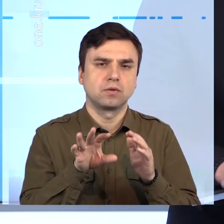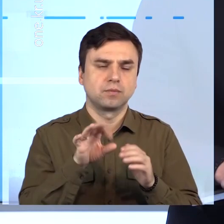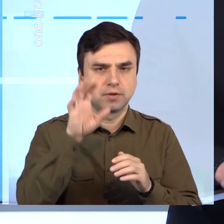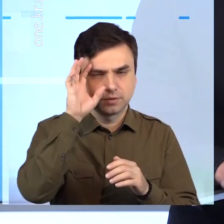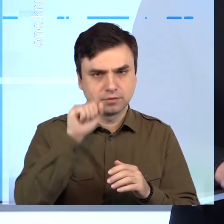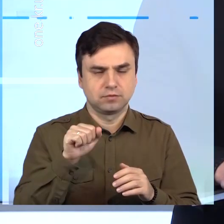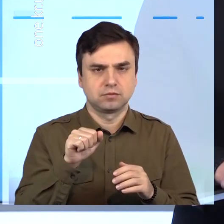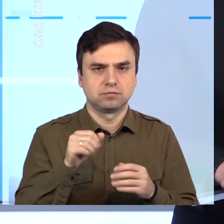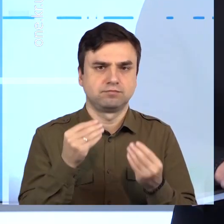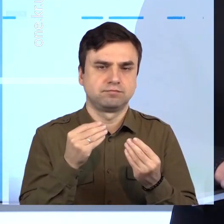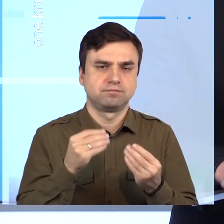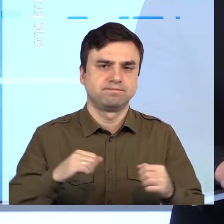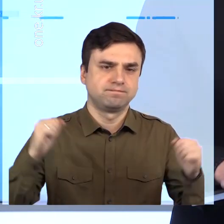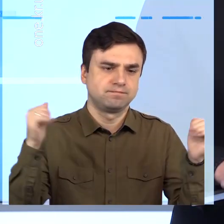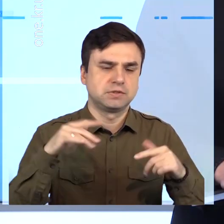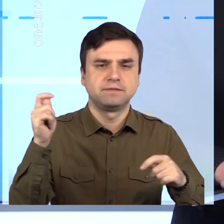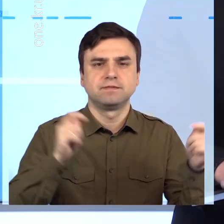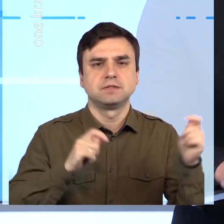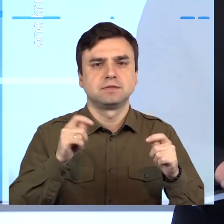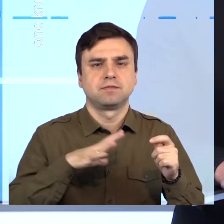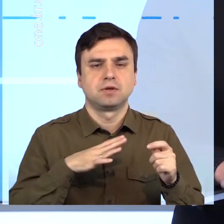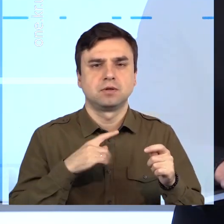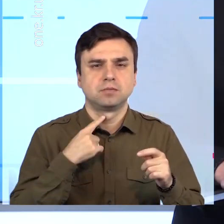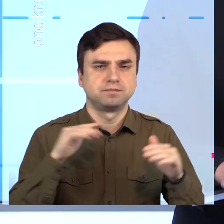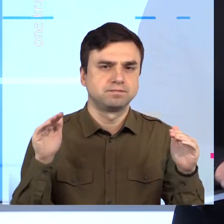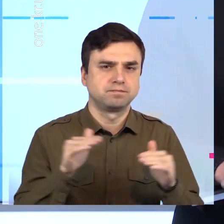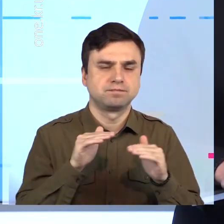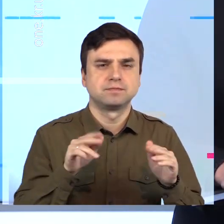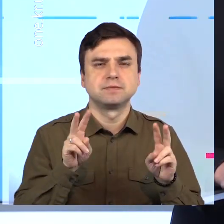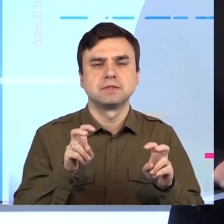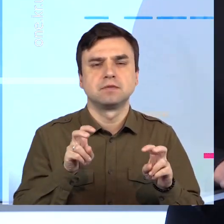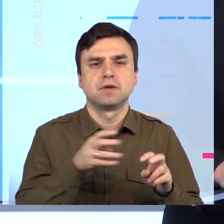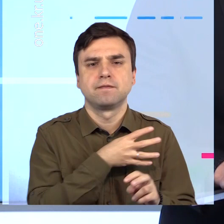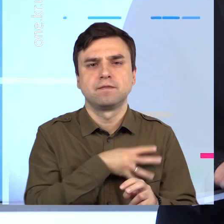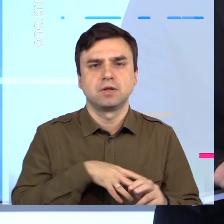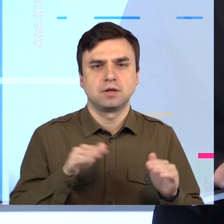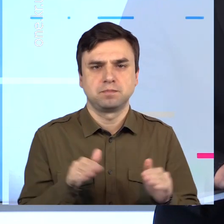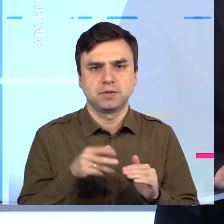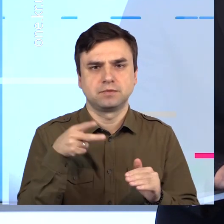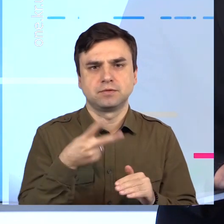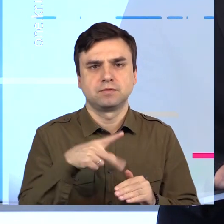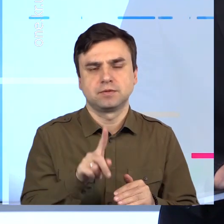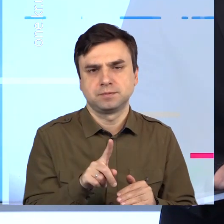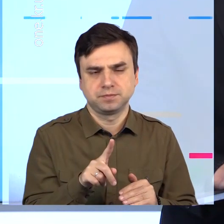Чи вдалося їм вразити глядачів та що отримали кращі з кращих – дивіться далі у нашому сюжеті.